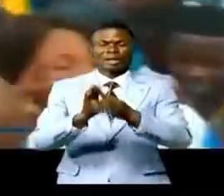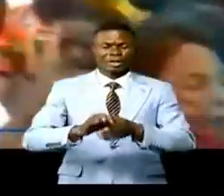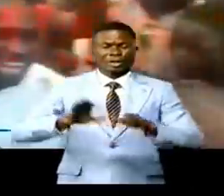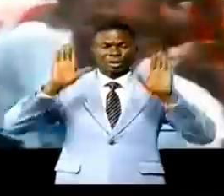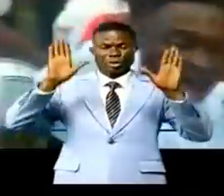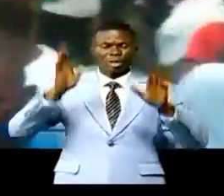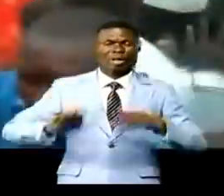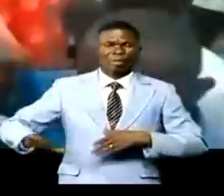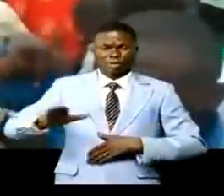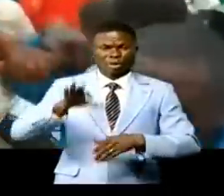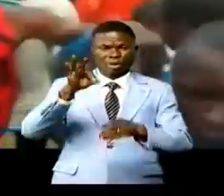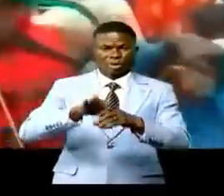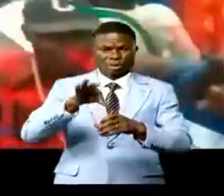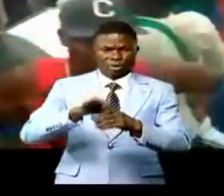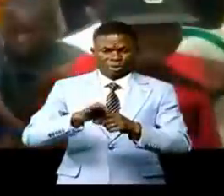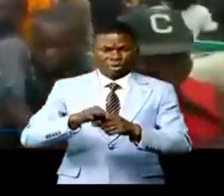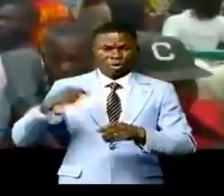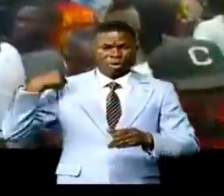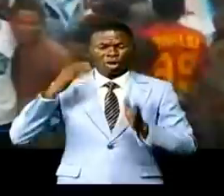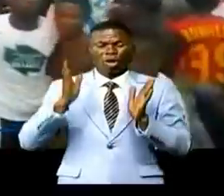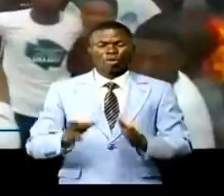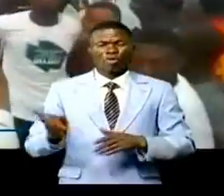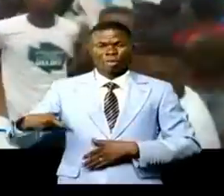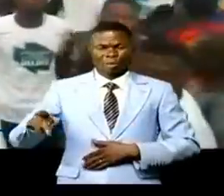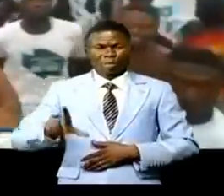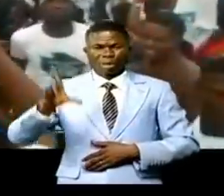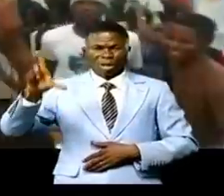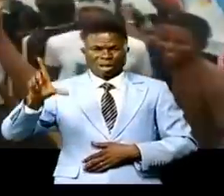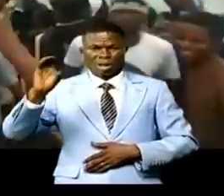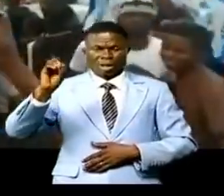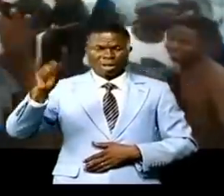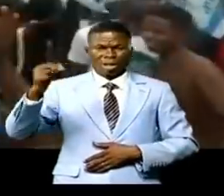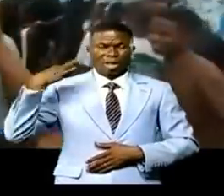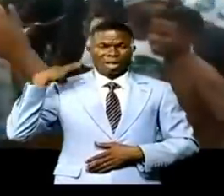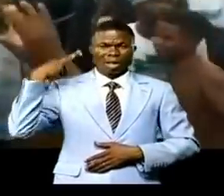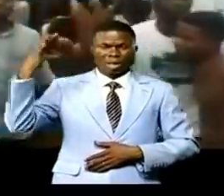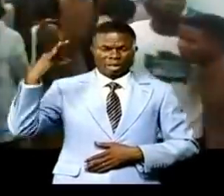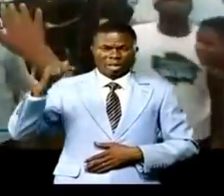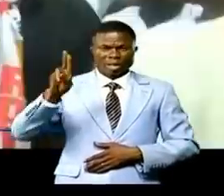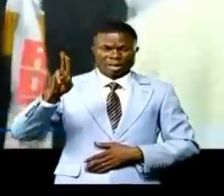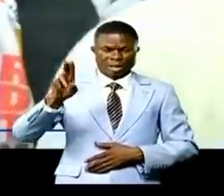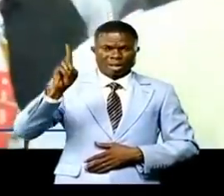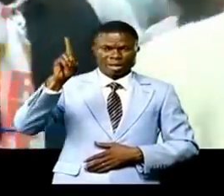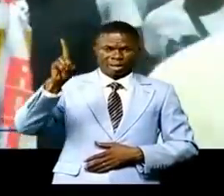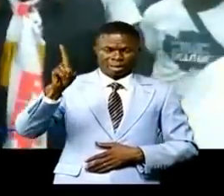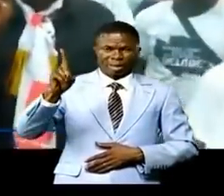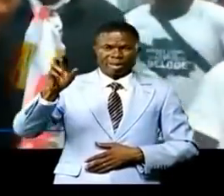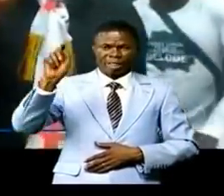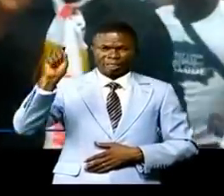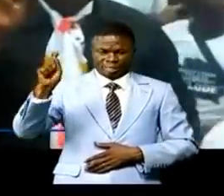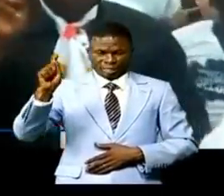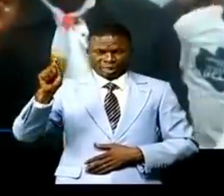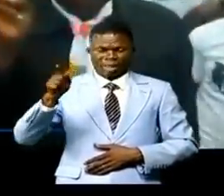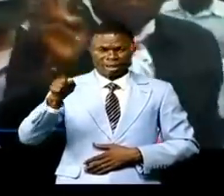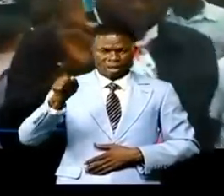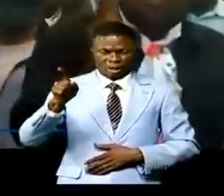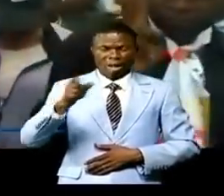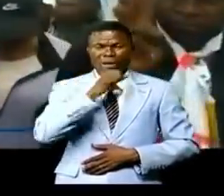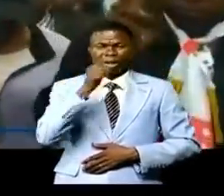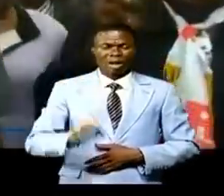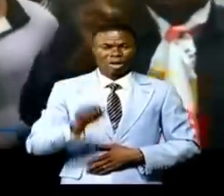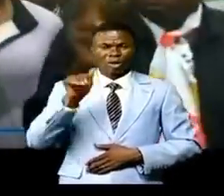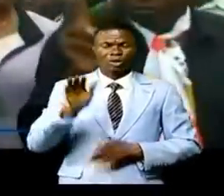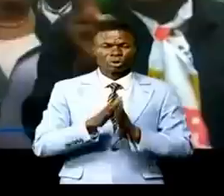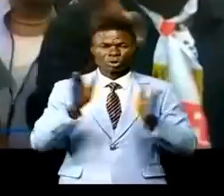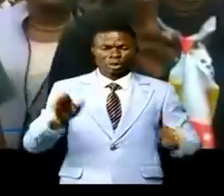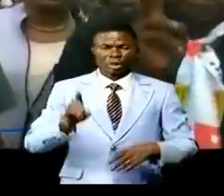nation aux élections du gouverneur de la province de l'Omami, le candidat du RDT Jean-Baptiste Kongolo Kabila, l'ancien directeur général